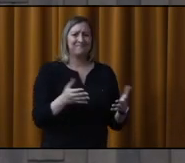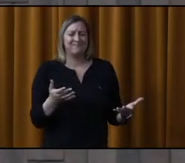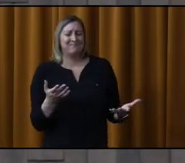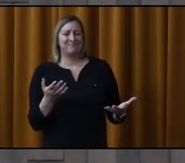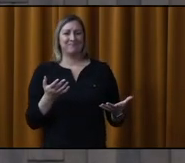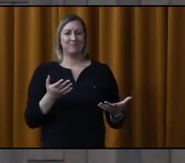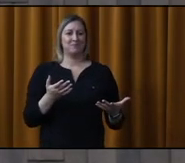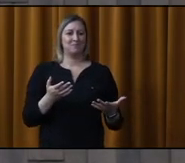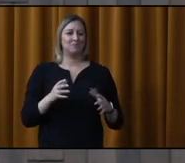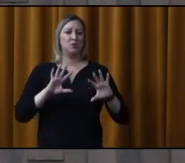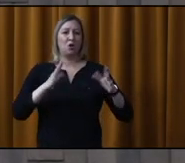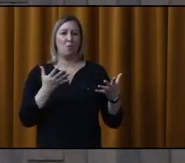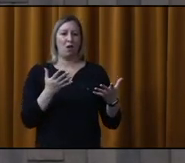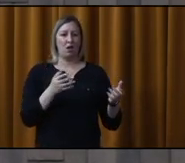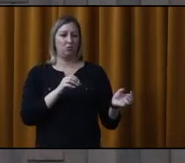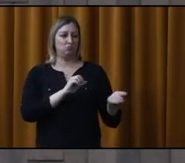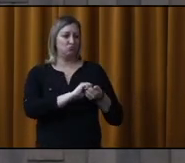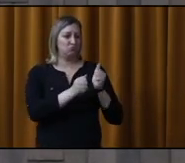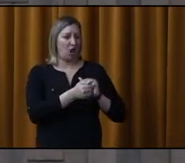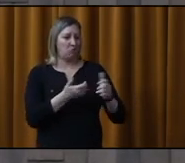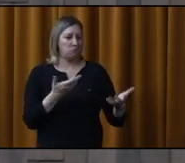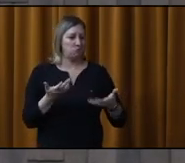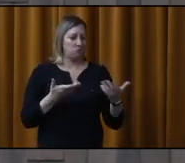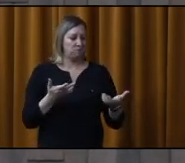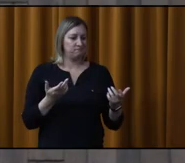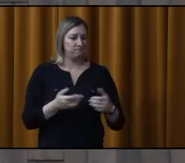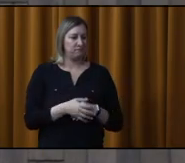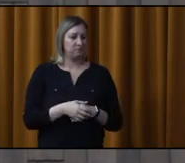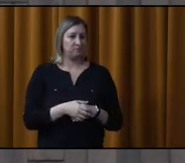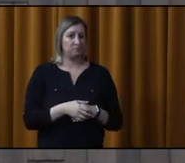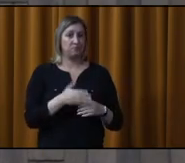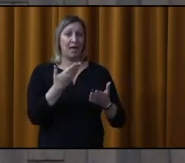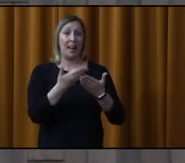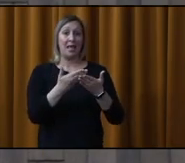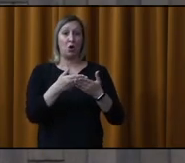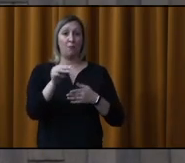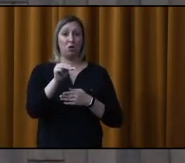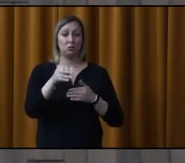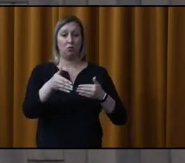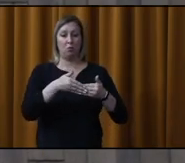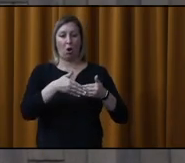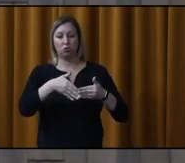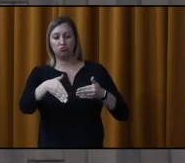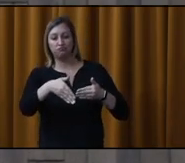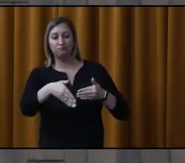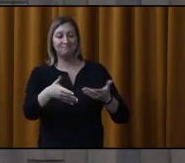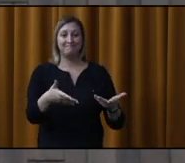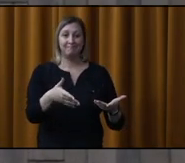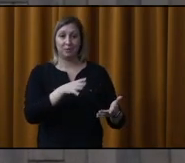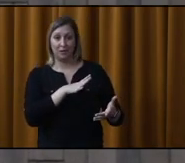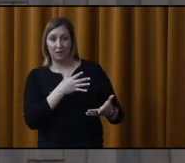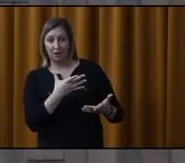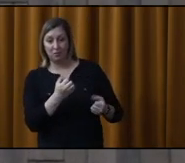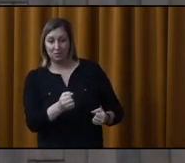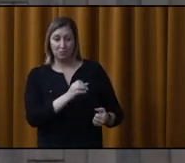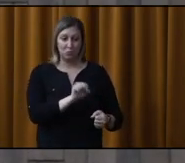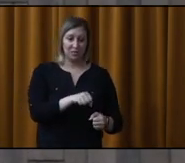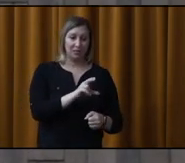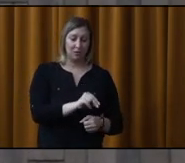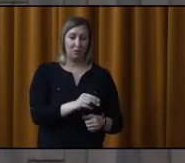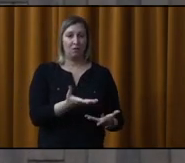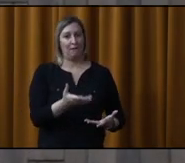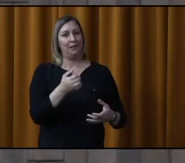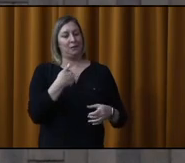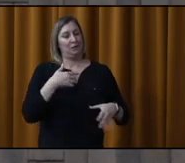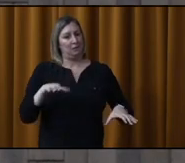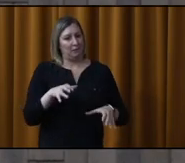en se disant, est-ce qu'on peut au moins le déplacer à travers l'École des moissons? Est-ce qu'il y une place? Peu importe, puis là, on travaille bien sûr avec l'école qui